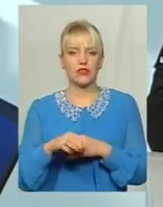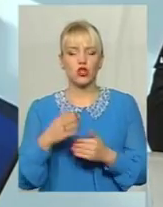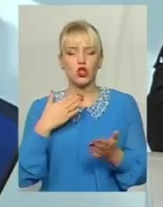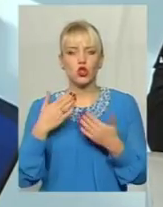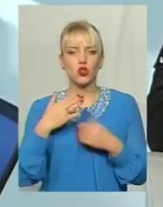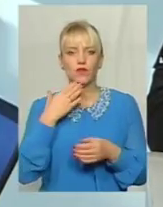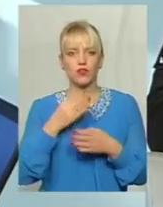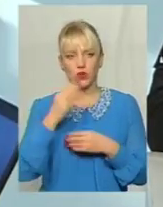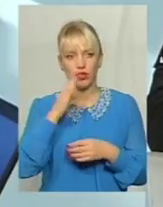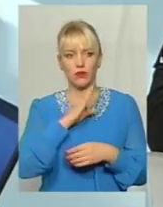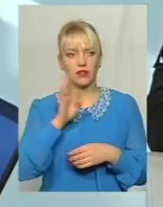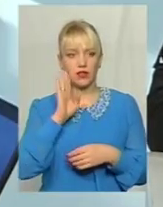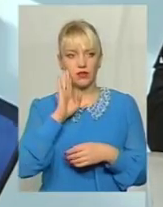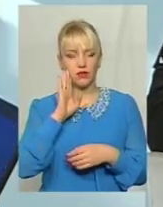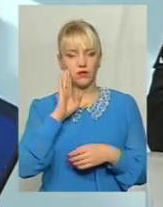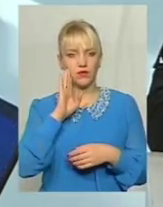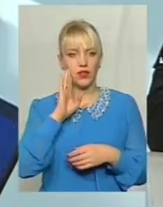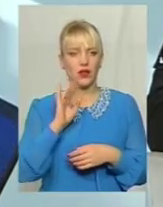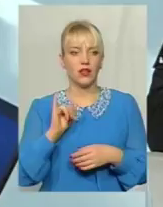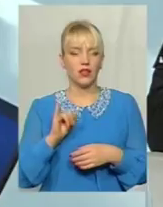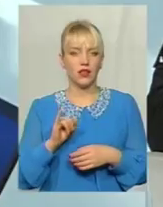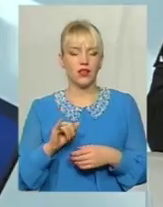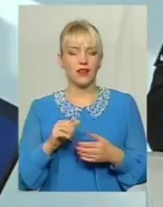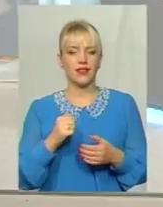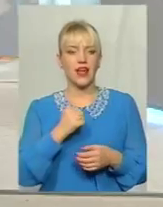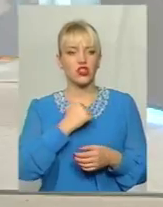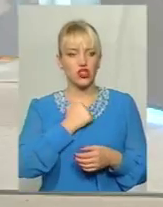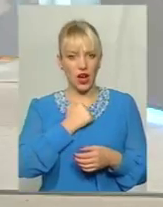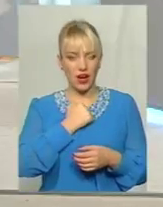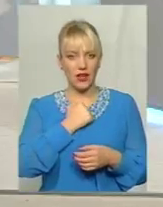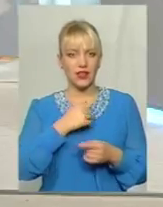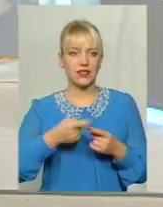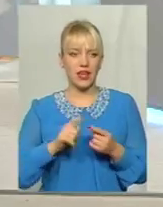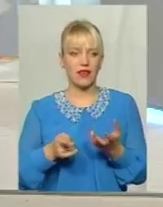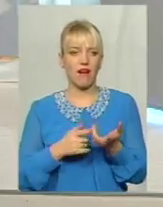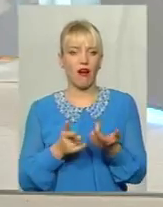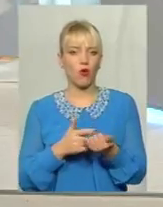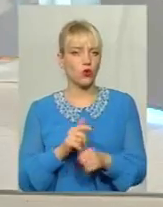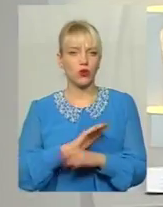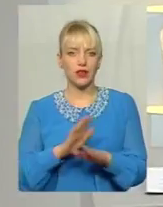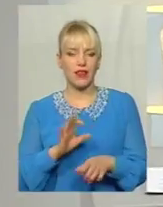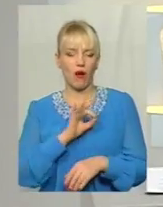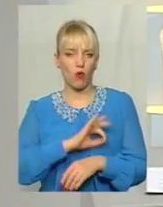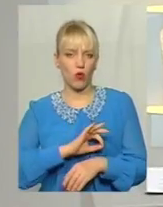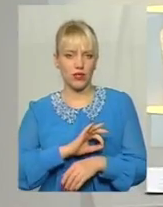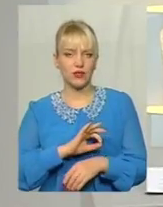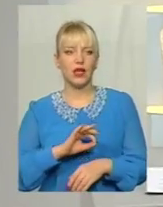Тобто, звичайно, рахунок, на жаль, не на користь чоловіків Скажіть, будь ласка,